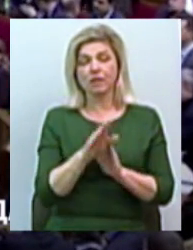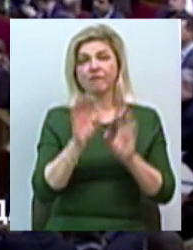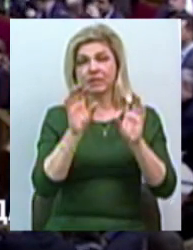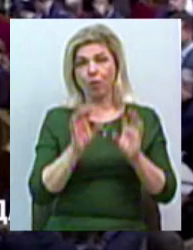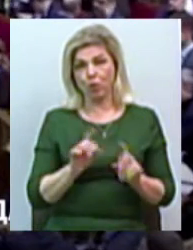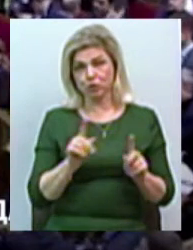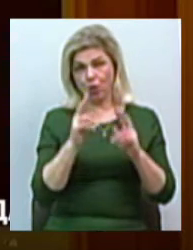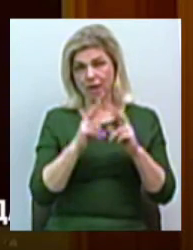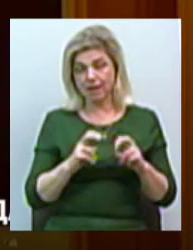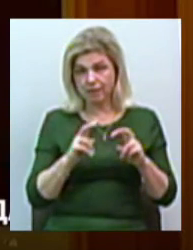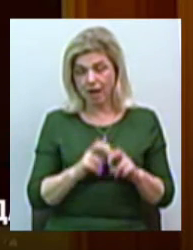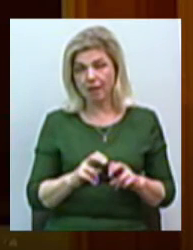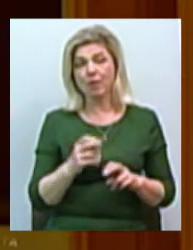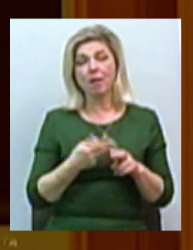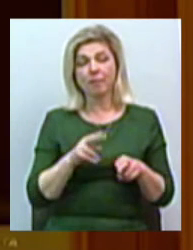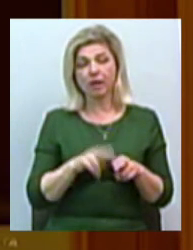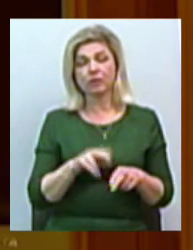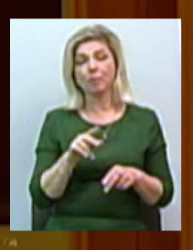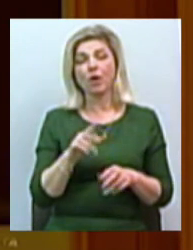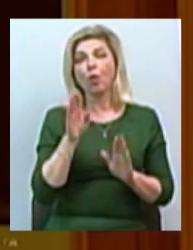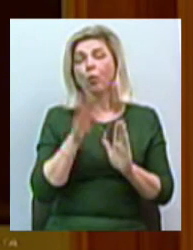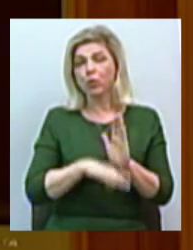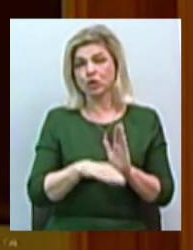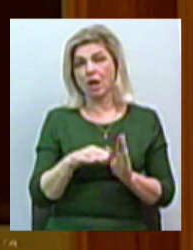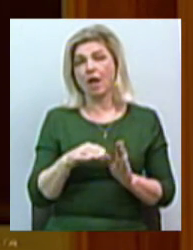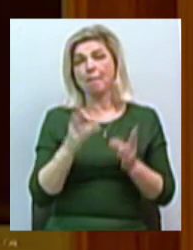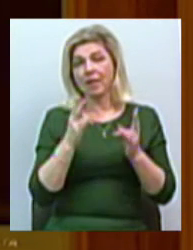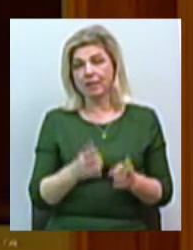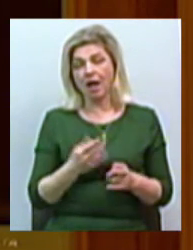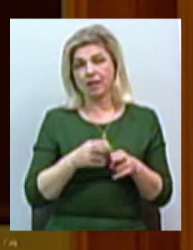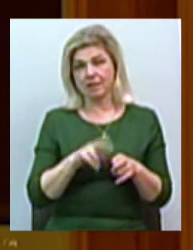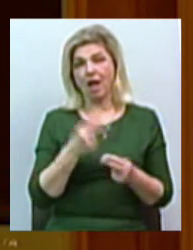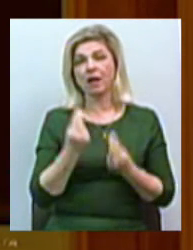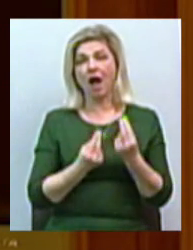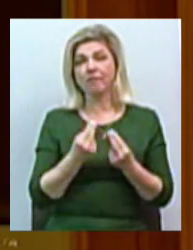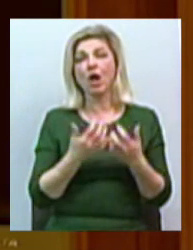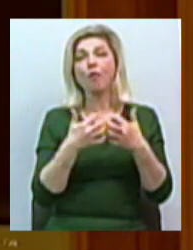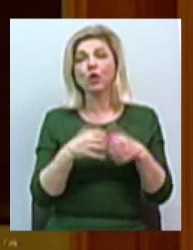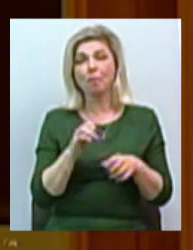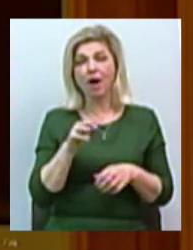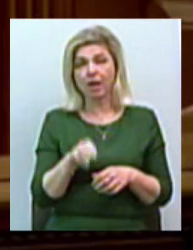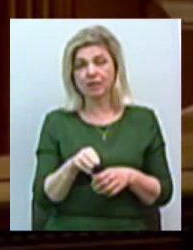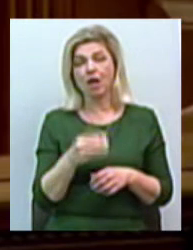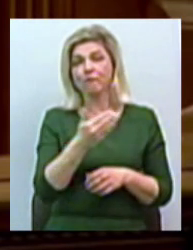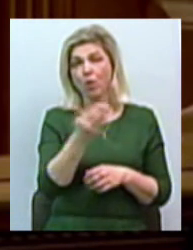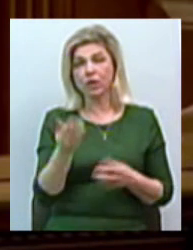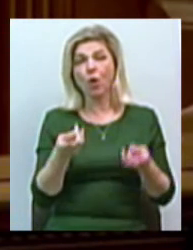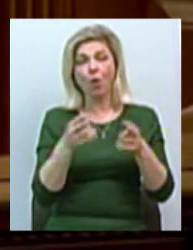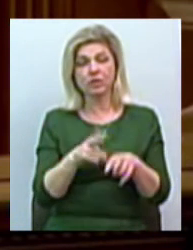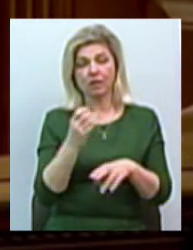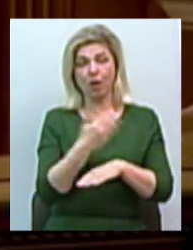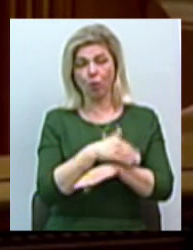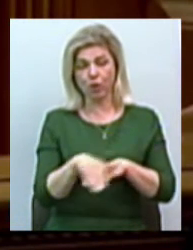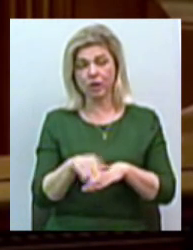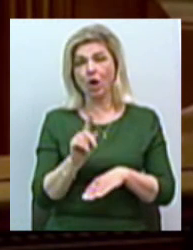розглядаємо. Тому що найбільшою бідою є гральні автомати. Так от, щодо гральних автоматів. Вони залишаються на вулицях.